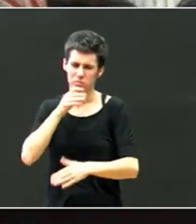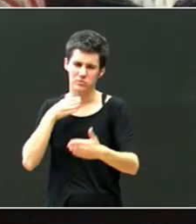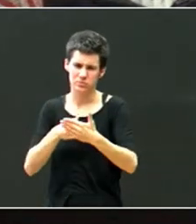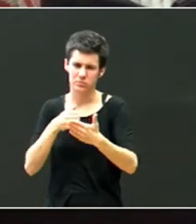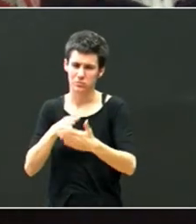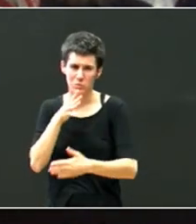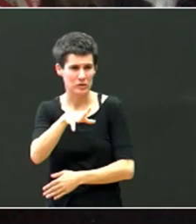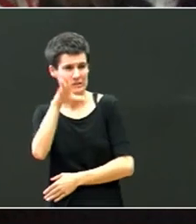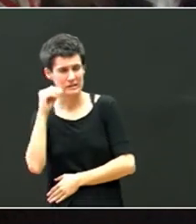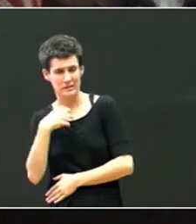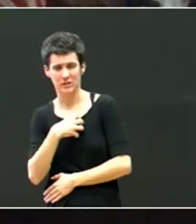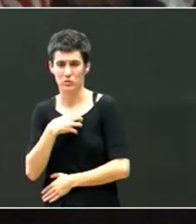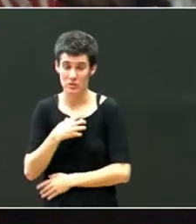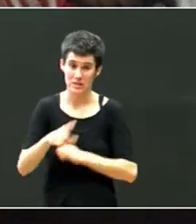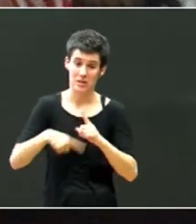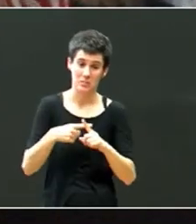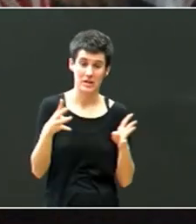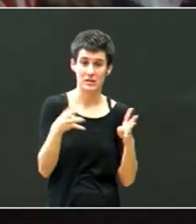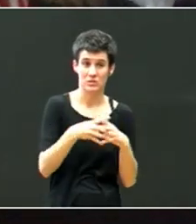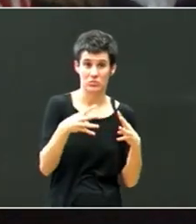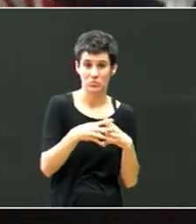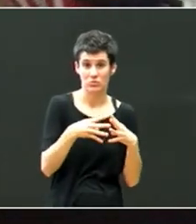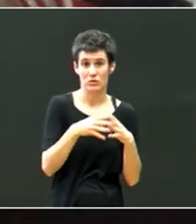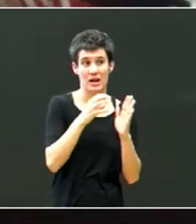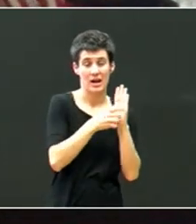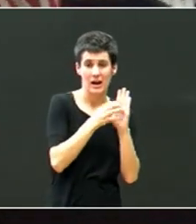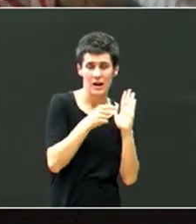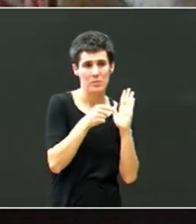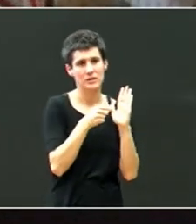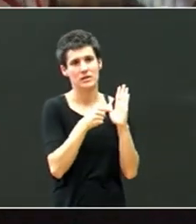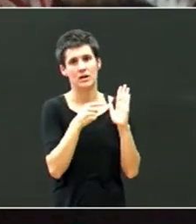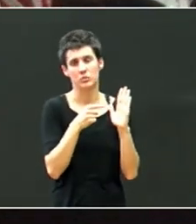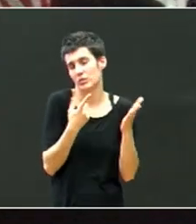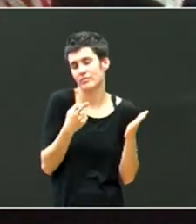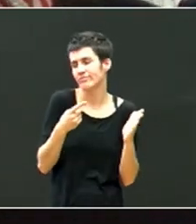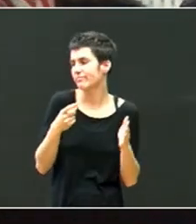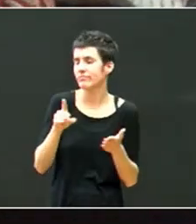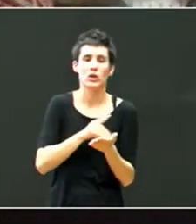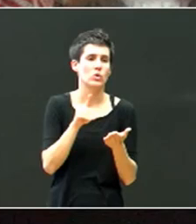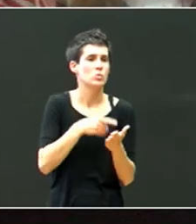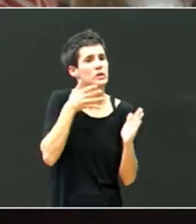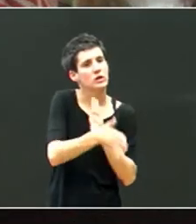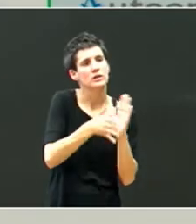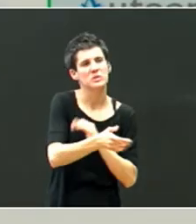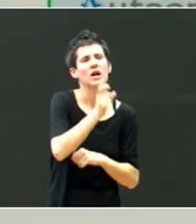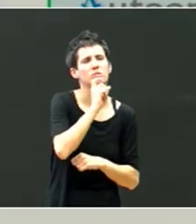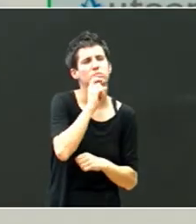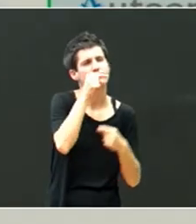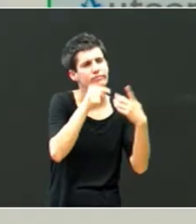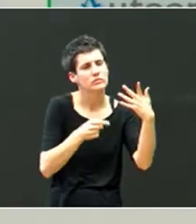Gainera, egitura, gramatikalak, eta, bueno, hor, deskribatuta daude salitasun ezberdinak, eta nik uste dut, hori,